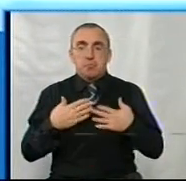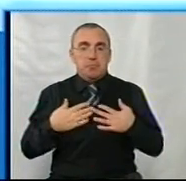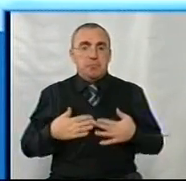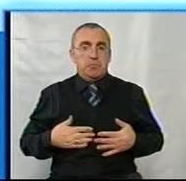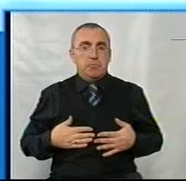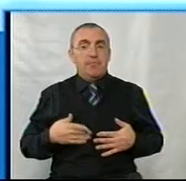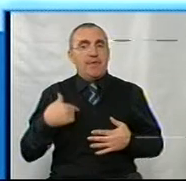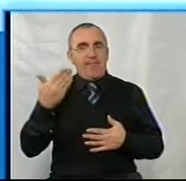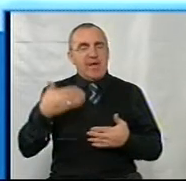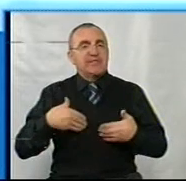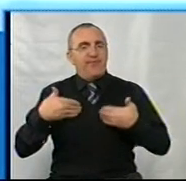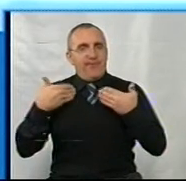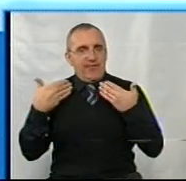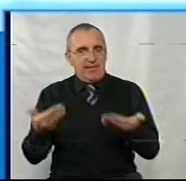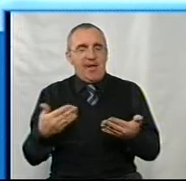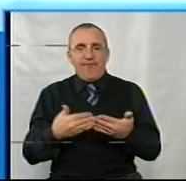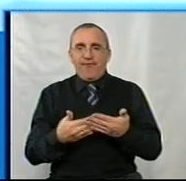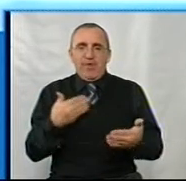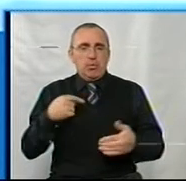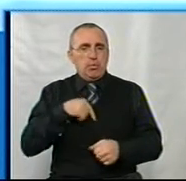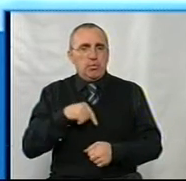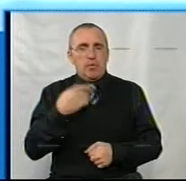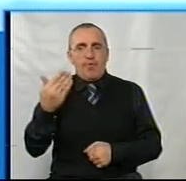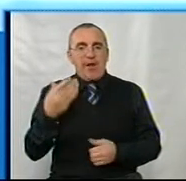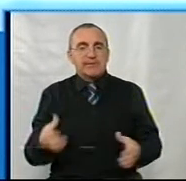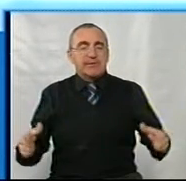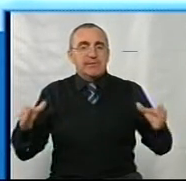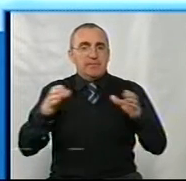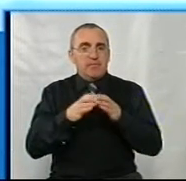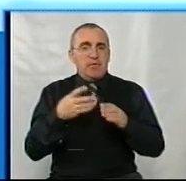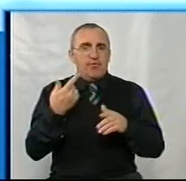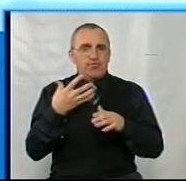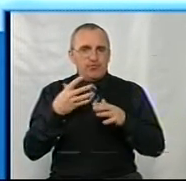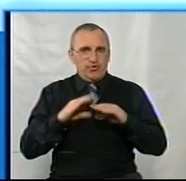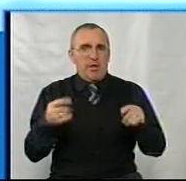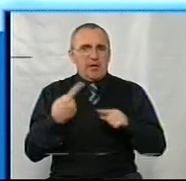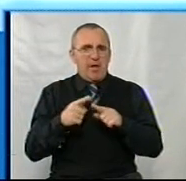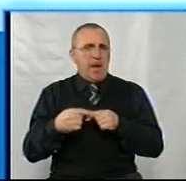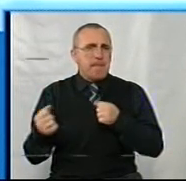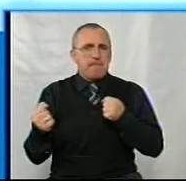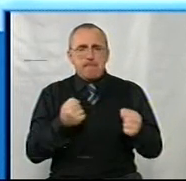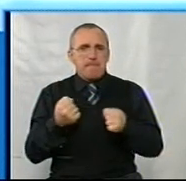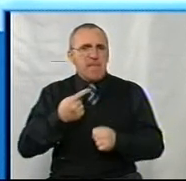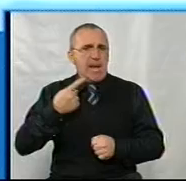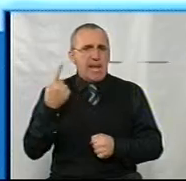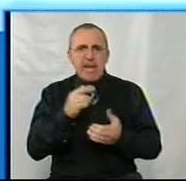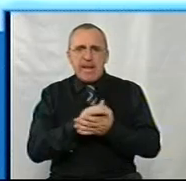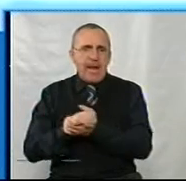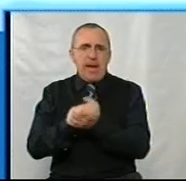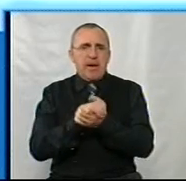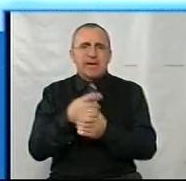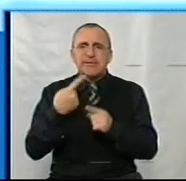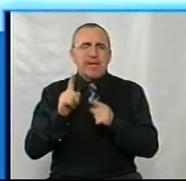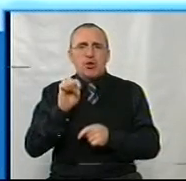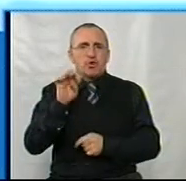я вас вітаю від душі. Дякую. Ваша спільнота, вона вже така міцна і єдина. Тобто це не